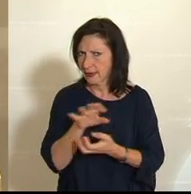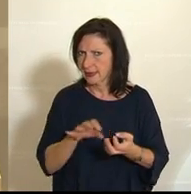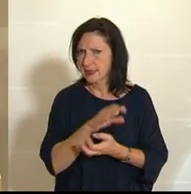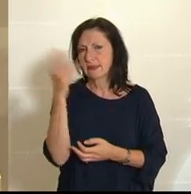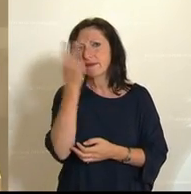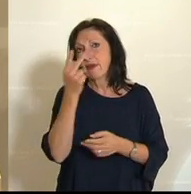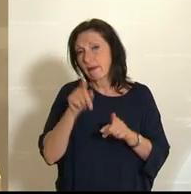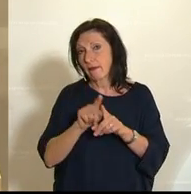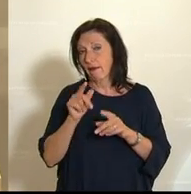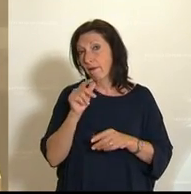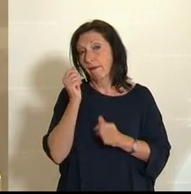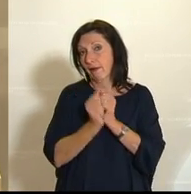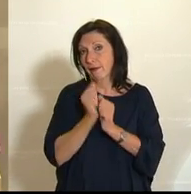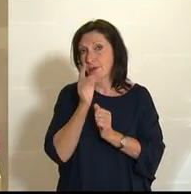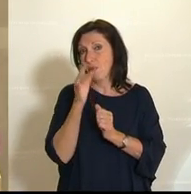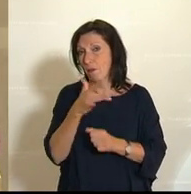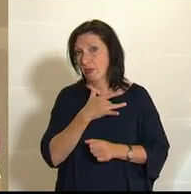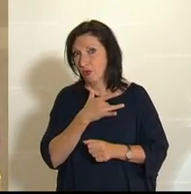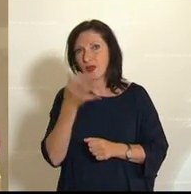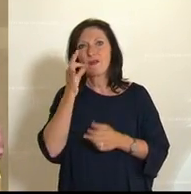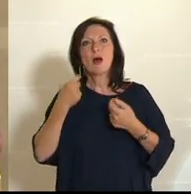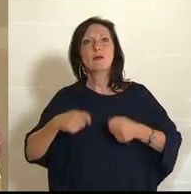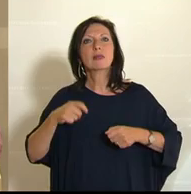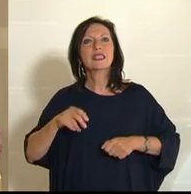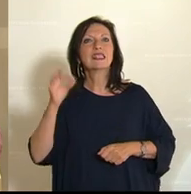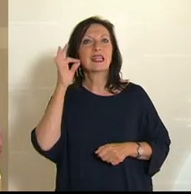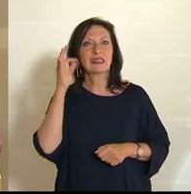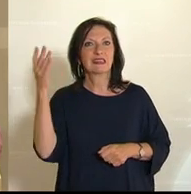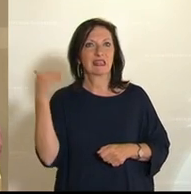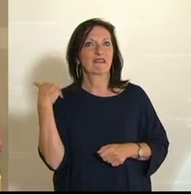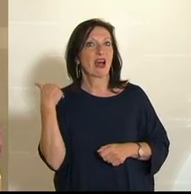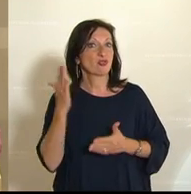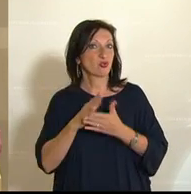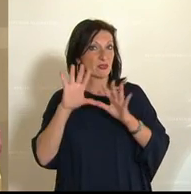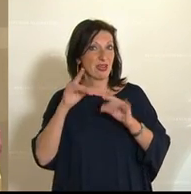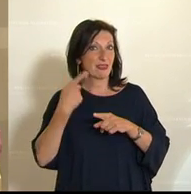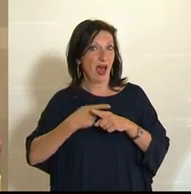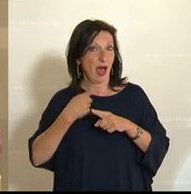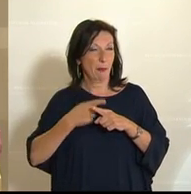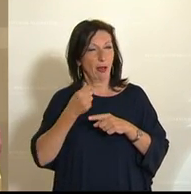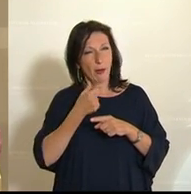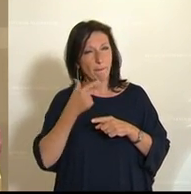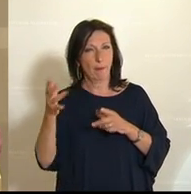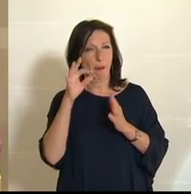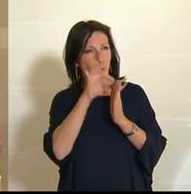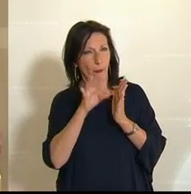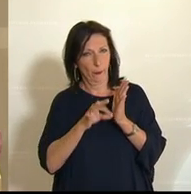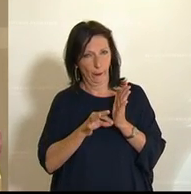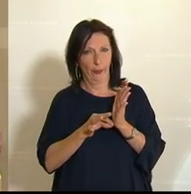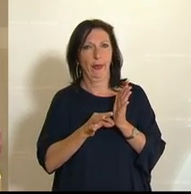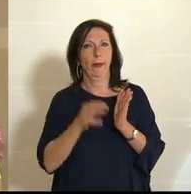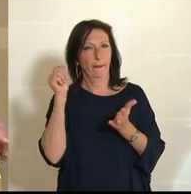auch den Rechnungshof. Und Frau Präsidentin Kraker hat bereits am 10. April einige Punkte in einer